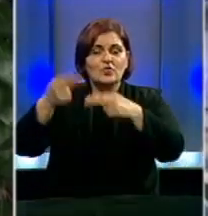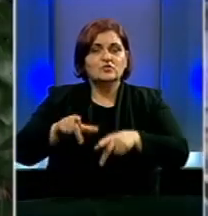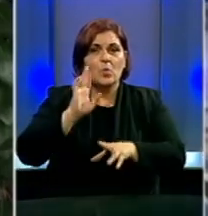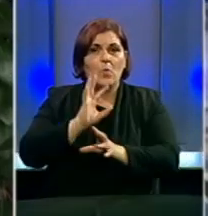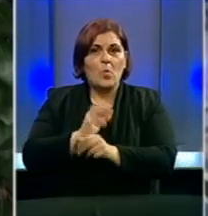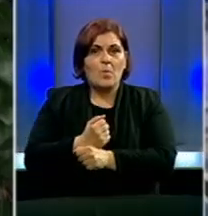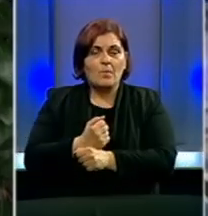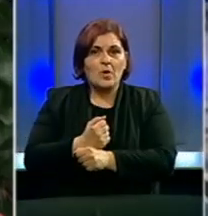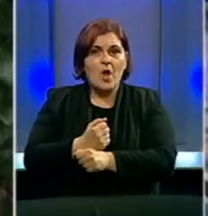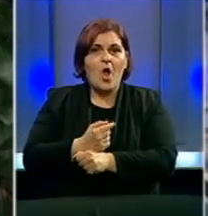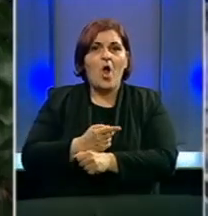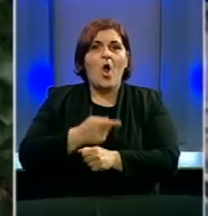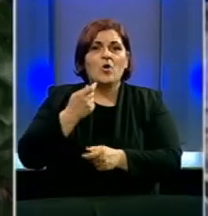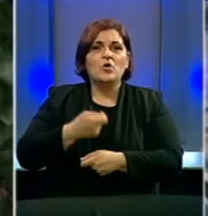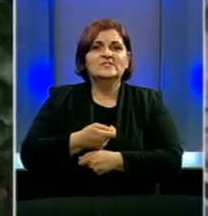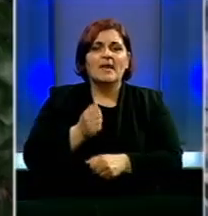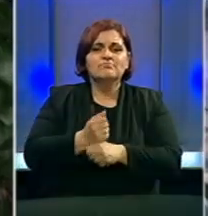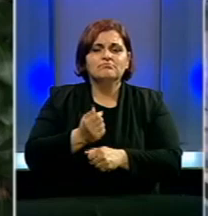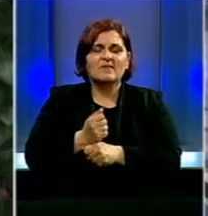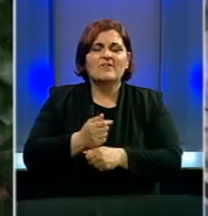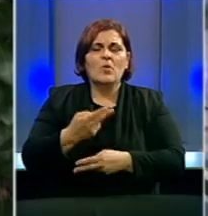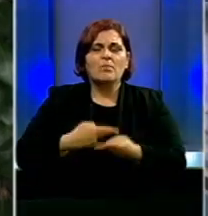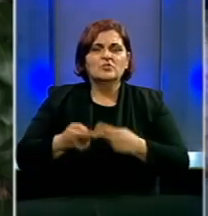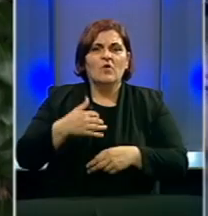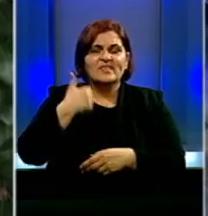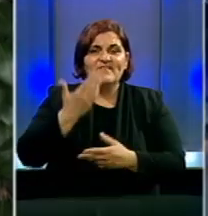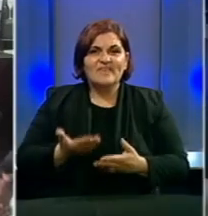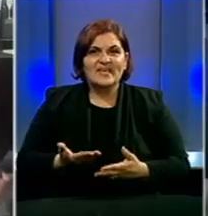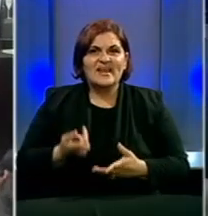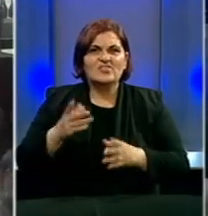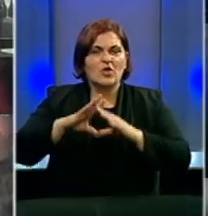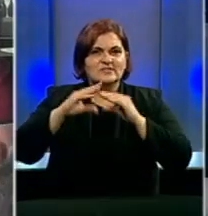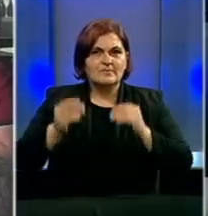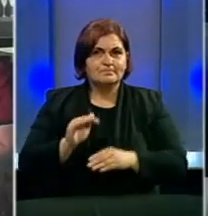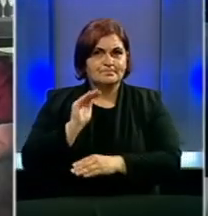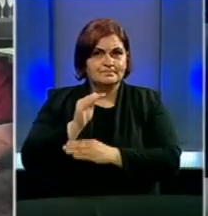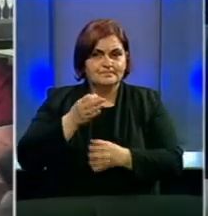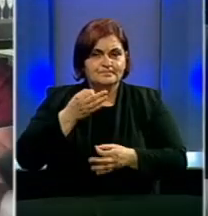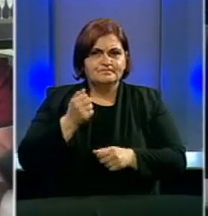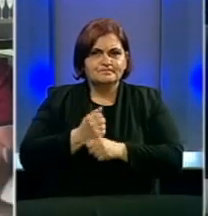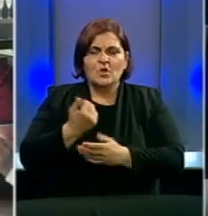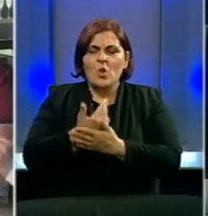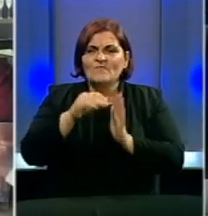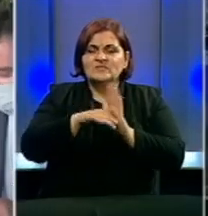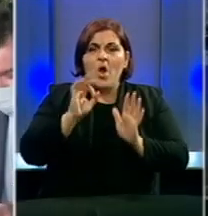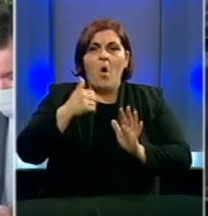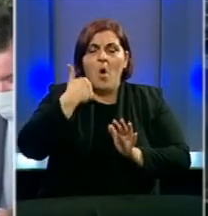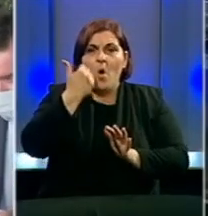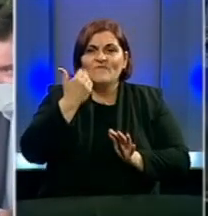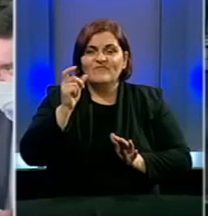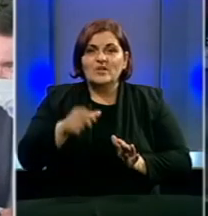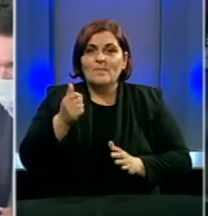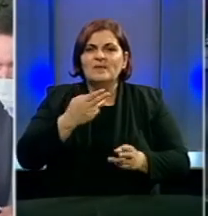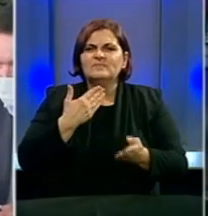Hercegovina, koje se dalje eksploatuju u proizvodnji vina. To dovoljno govori da je to sobuhatan poljoprivrede. Najavljena izrada novog zakona o vinu, ovo je prvi